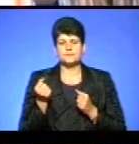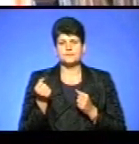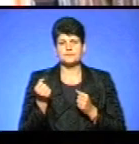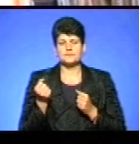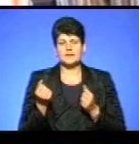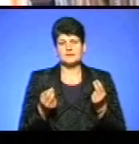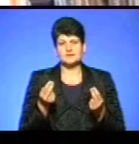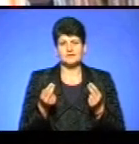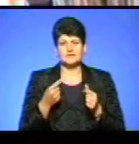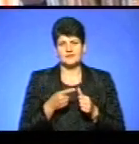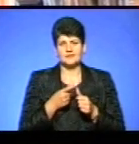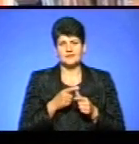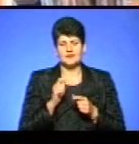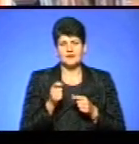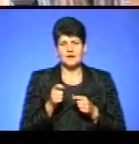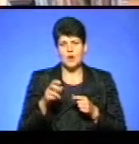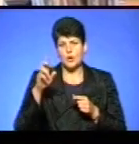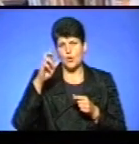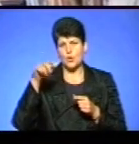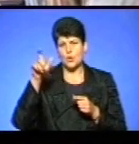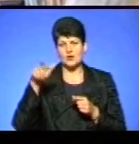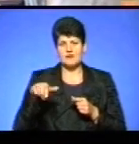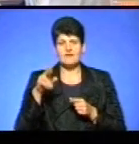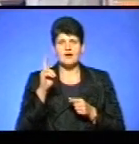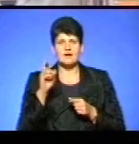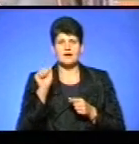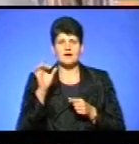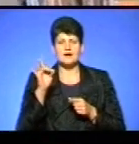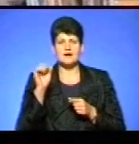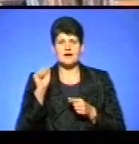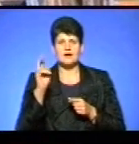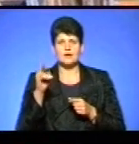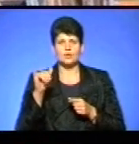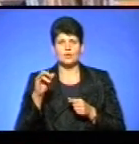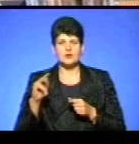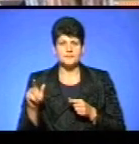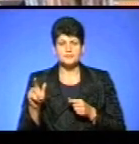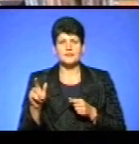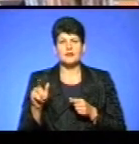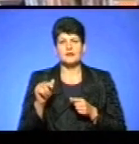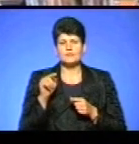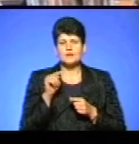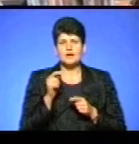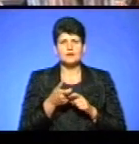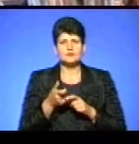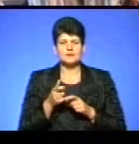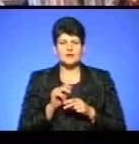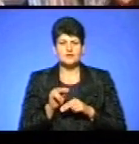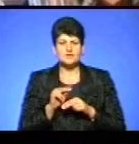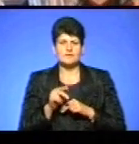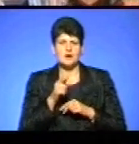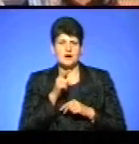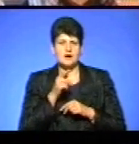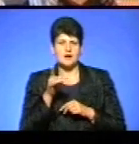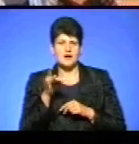шутливе таке названня, як «Королева каракуль», один із видів графіки. Я викладав графіку в